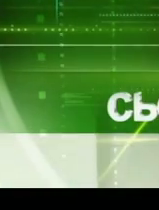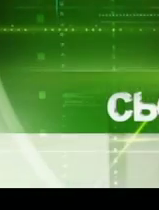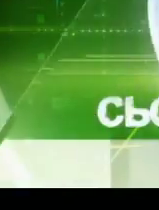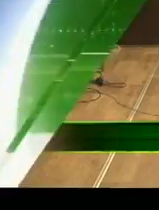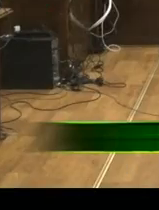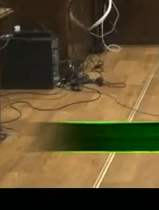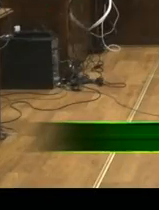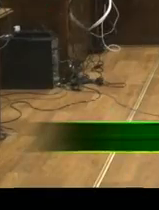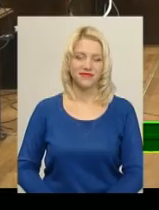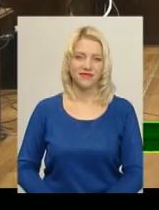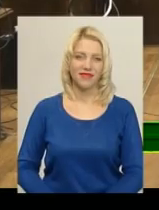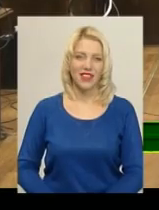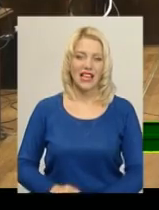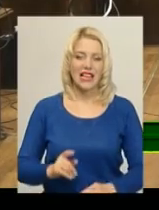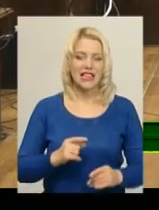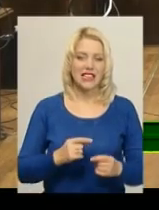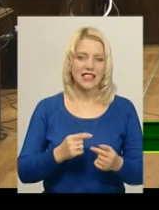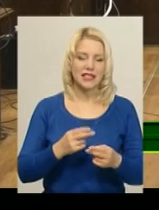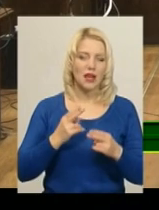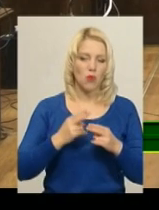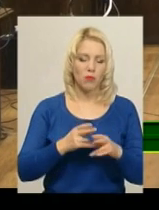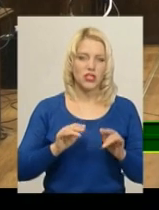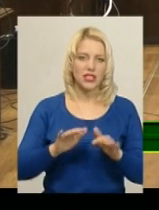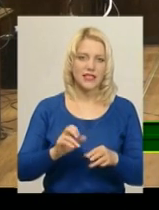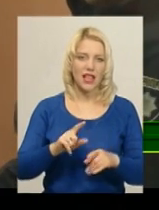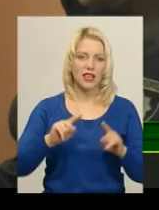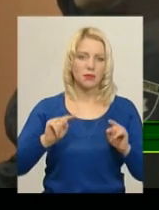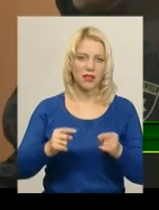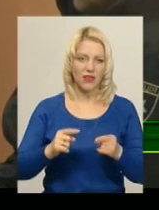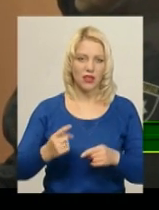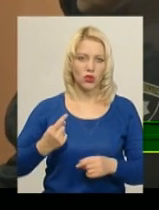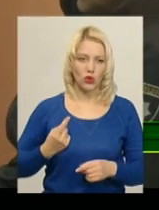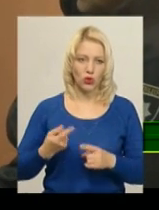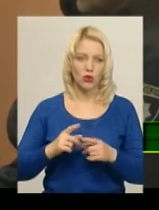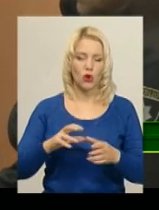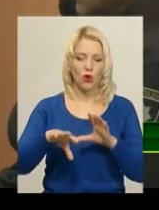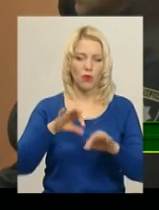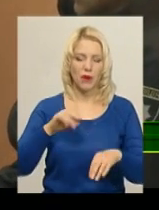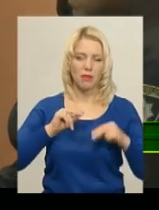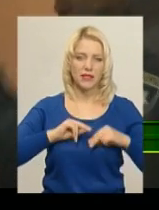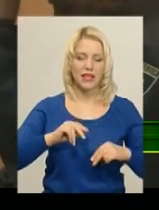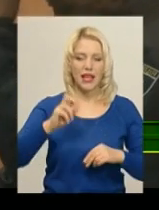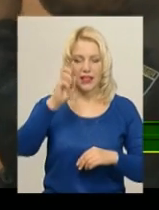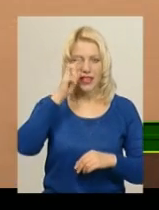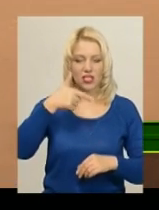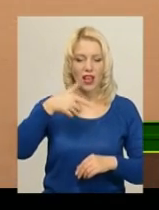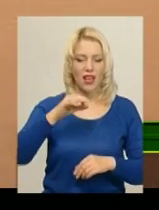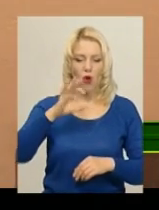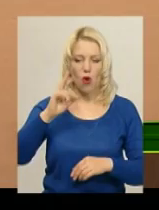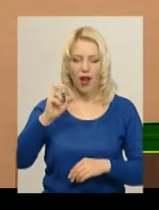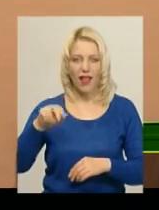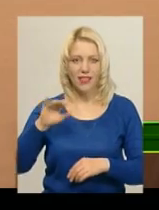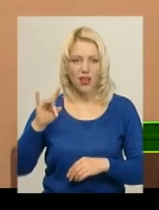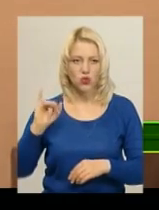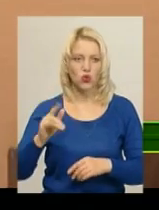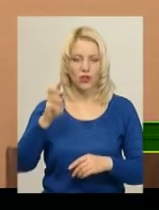Музика Запобіжний захід у вигляді тримання під вартою обрали сьогодні працівникам Держгеокадастру та Держекуінспекції області.